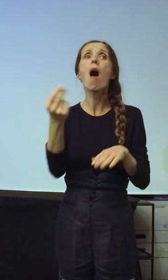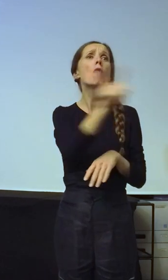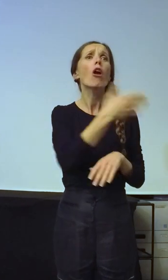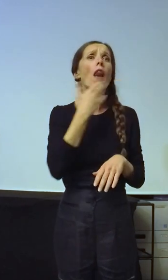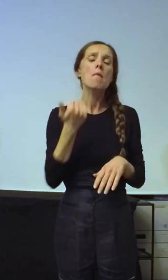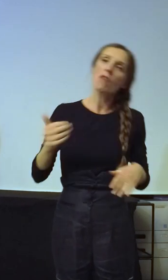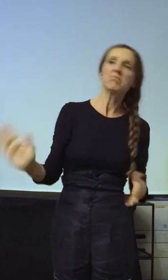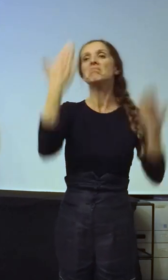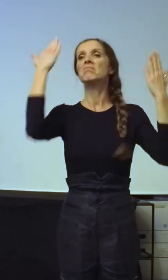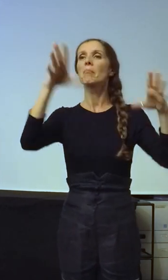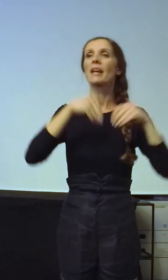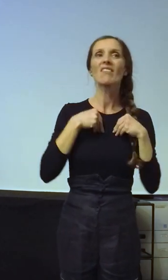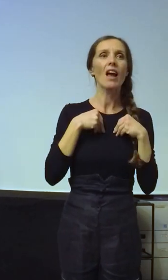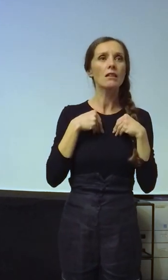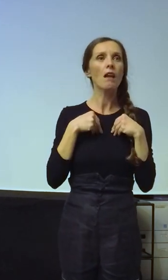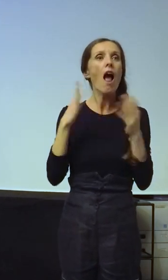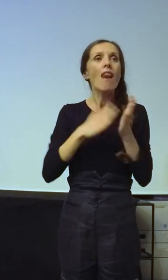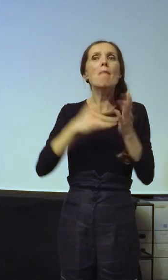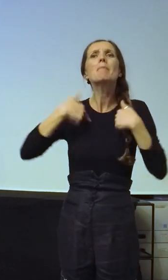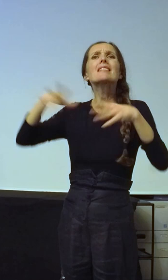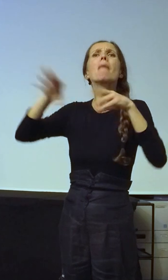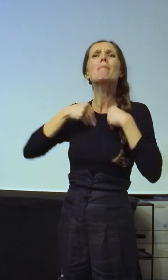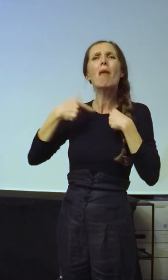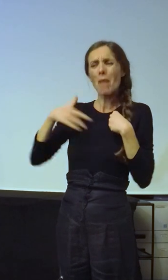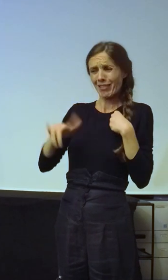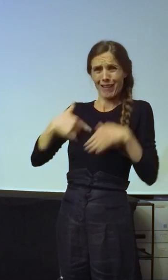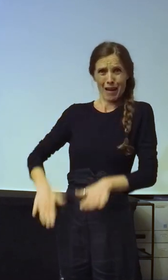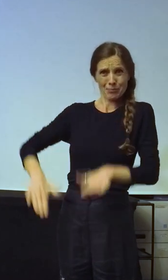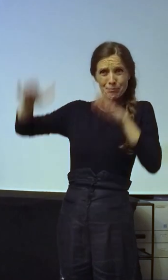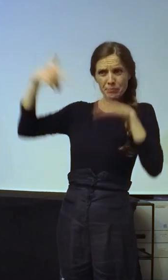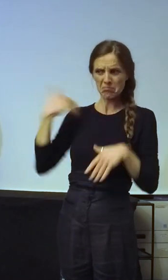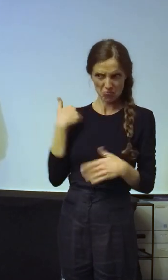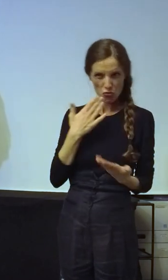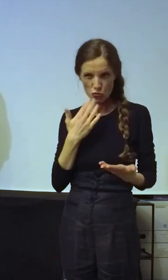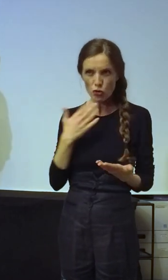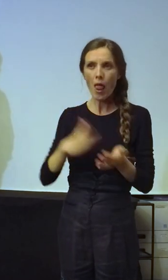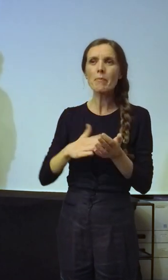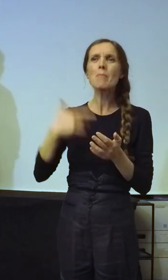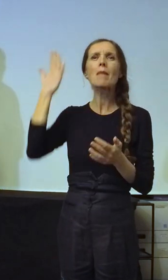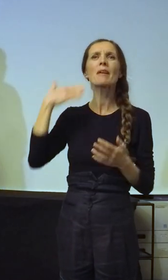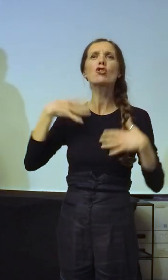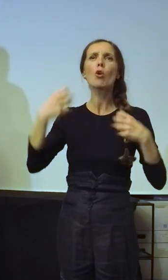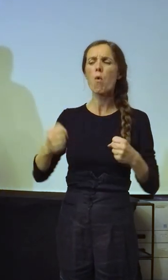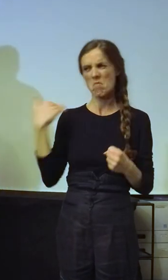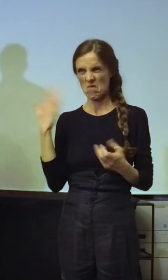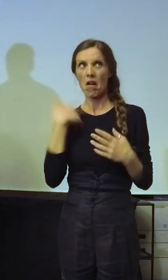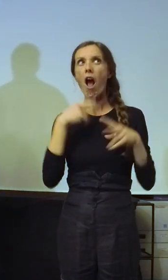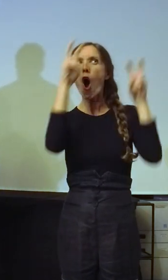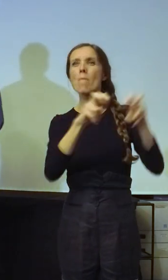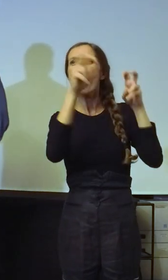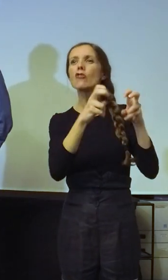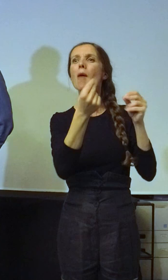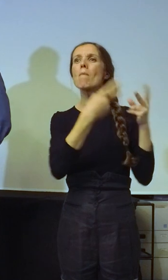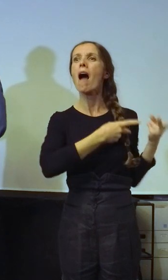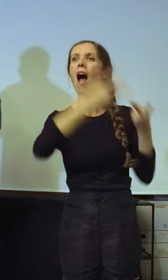mnom danas je da li bi stavio ispred vas. Da sam prihvatio ponudu druga iz detinstva. Da sam otišao sa bivšim kumom u Španiju da opljačkam transport novca.